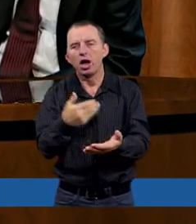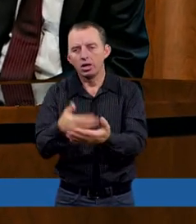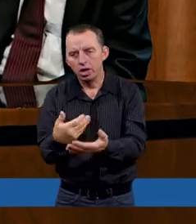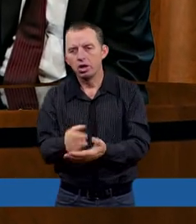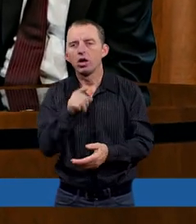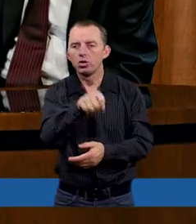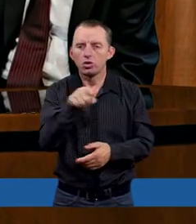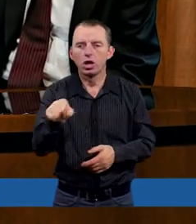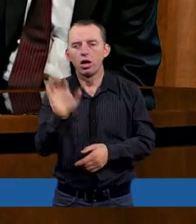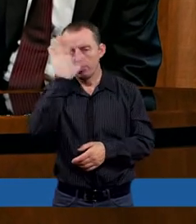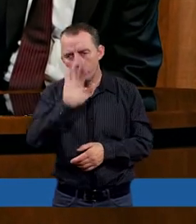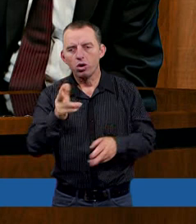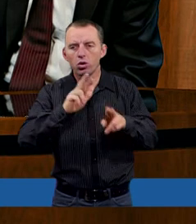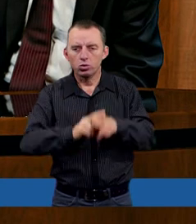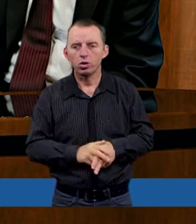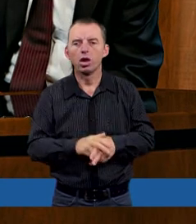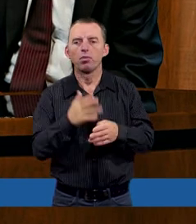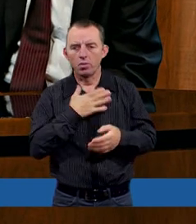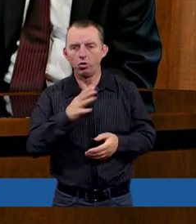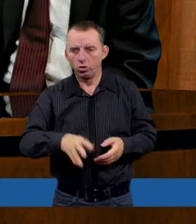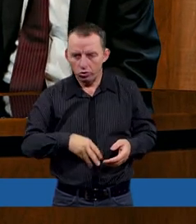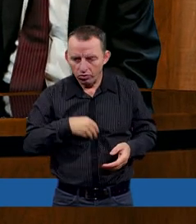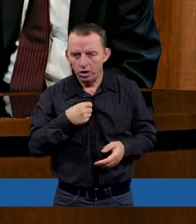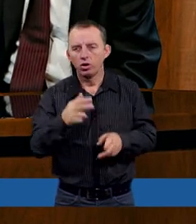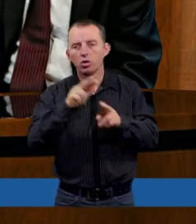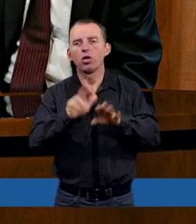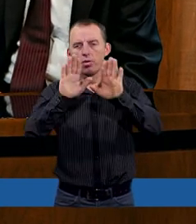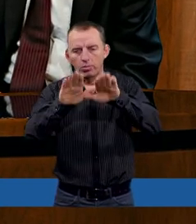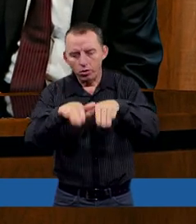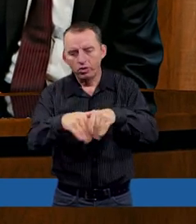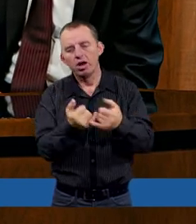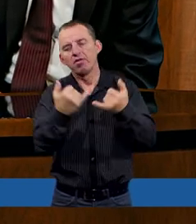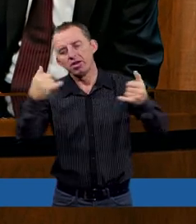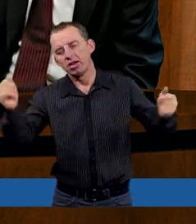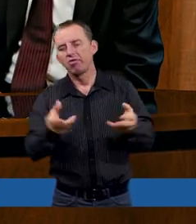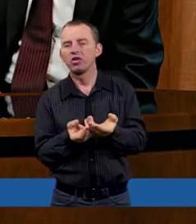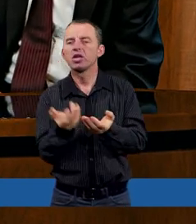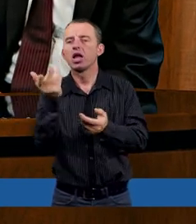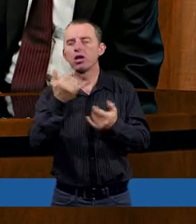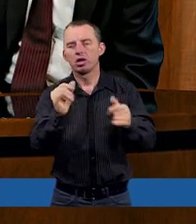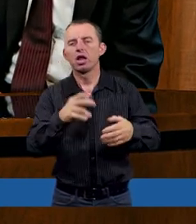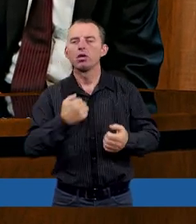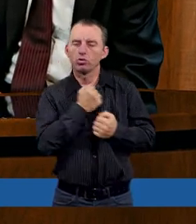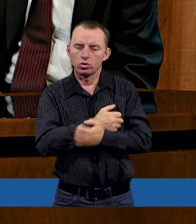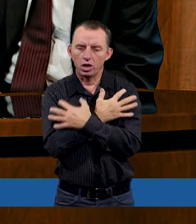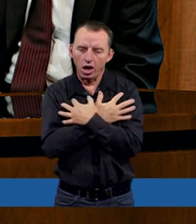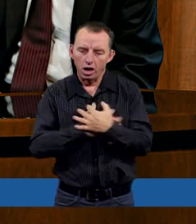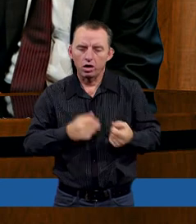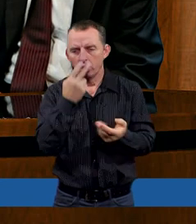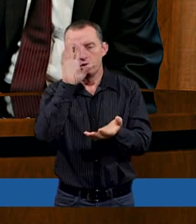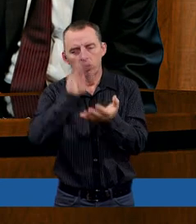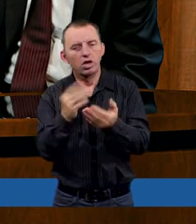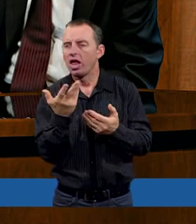a dlaczego? I że w takiego Boga, który pozwolił na oświęcim, w takiego Boga, który pozwolił na wiele innych tragedii, których ludzkość doświadczyła, to